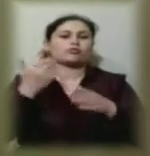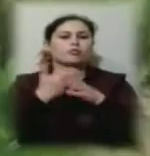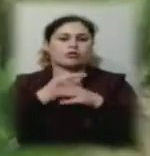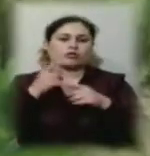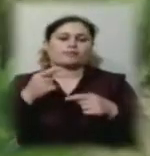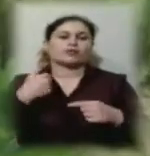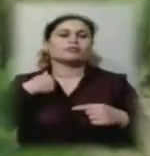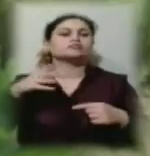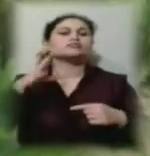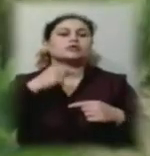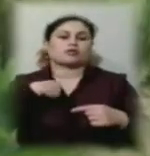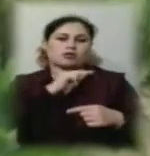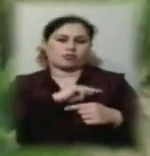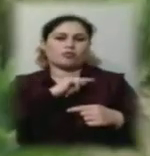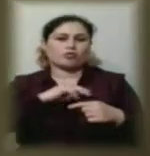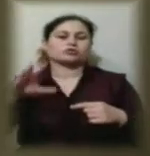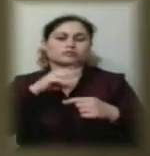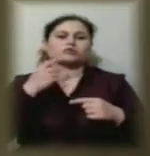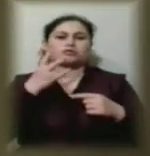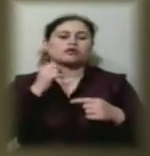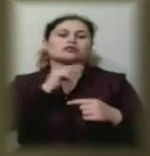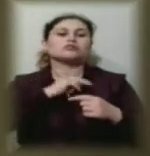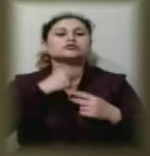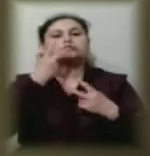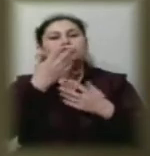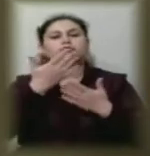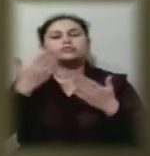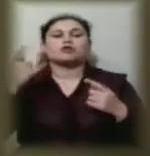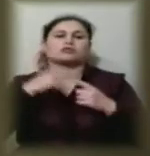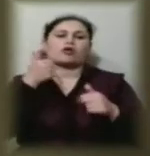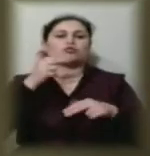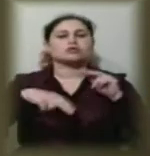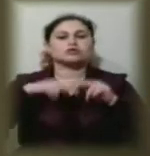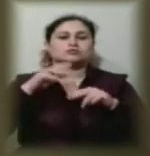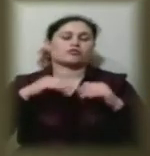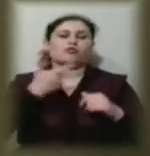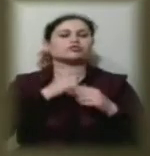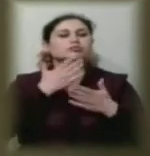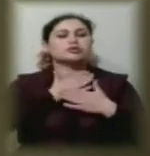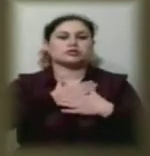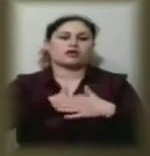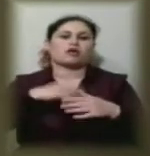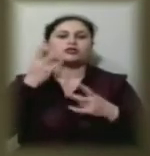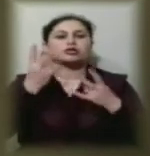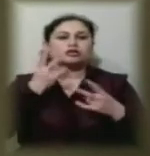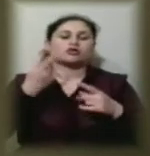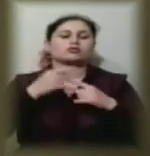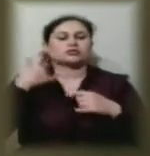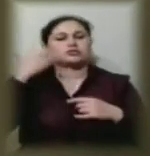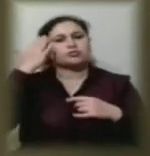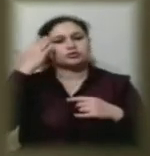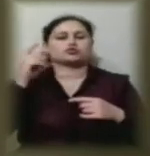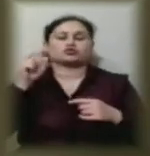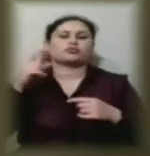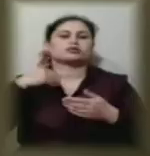Навіть ми, працівники, на роботі надихаємось позитивом, коли проходимо повз виставку. І я тепер замислююсь над тим, щоб записатись на